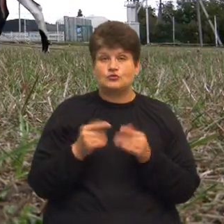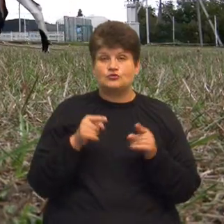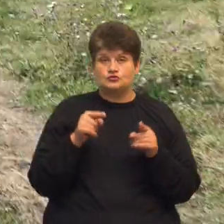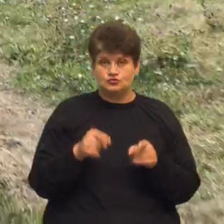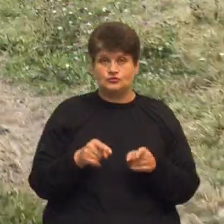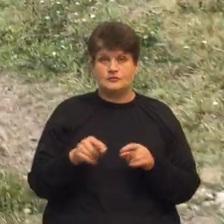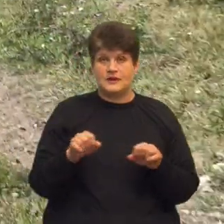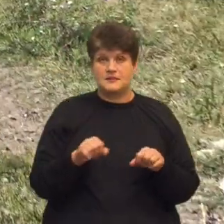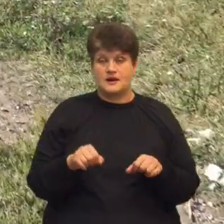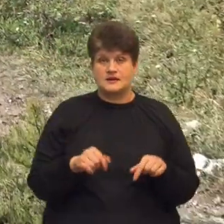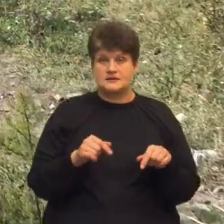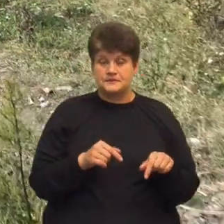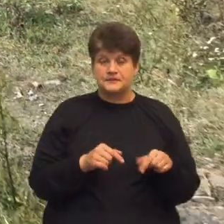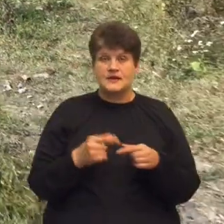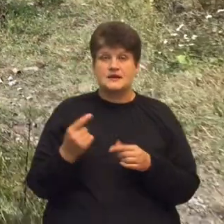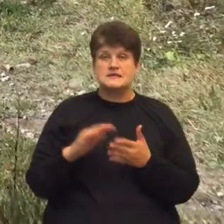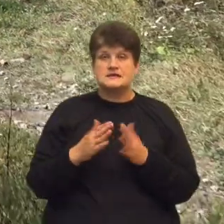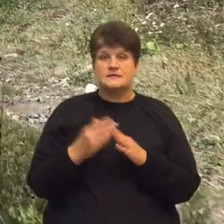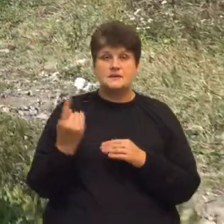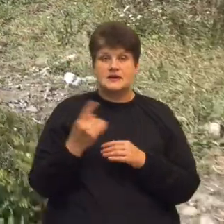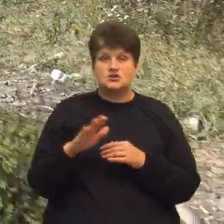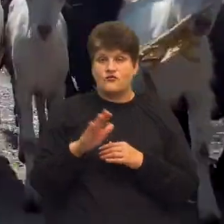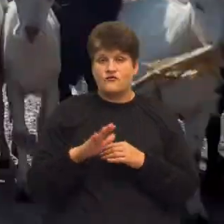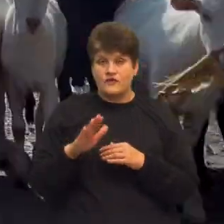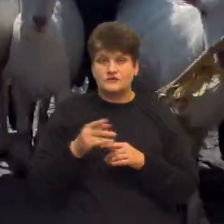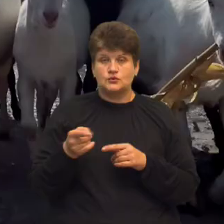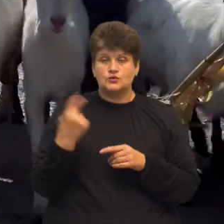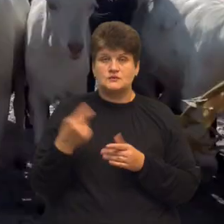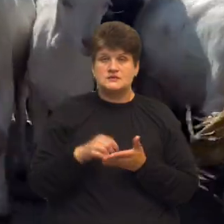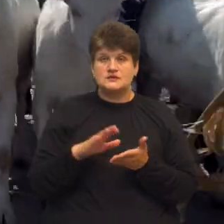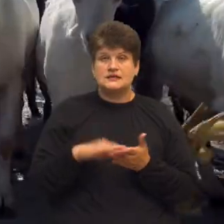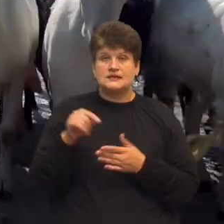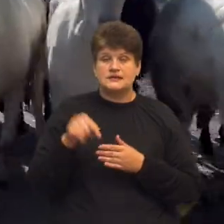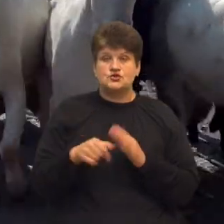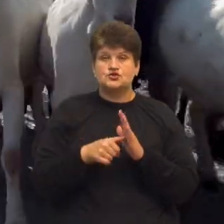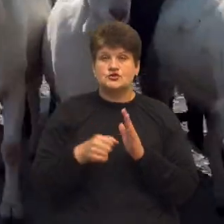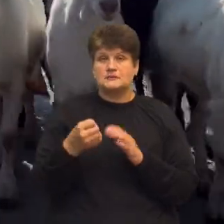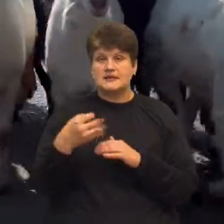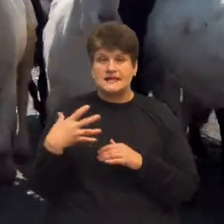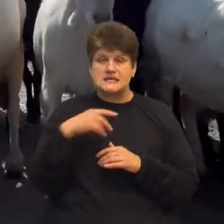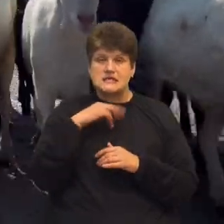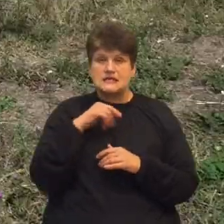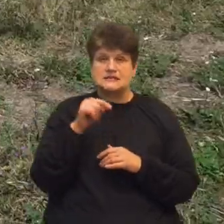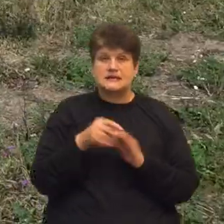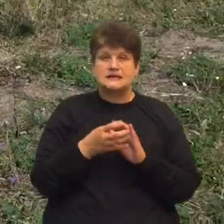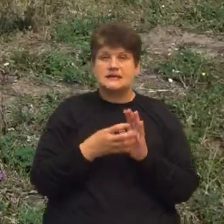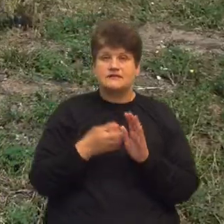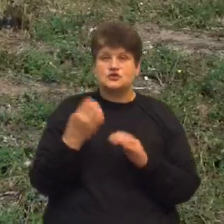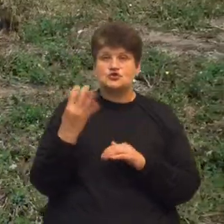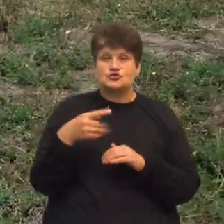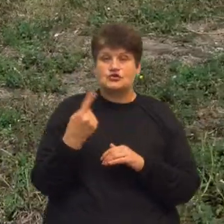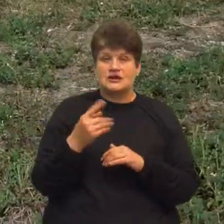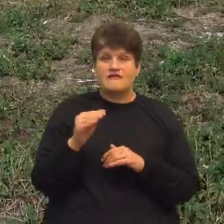прибирає. Станом на перше вересня цього року на Тернопільщині зареєстровано 1615 кіз. Із них 941 на фермах,